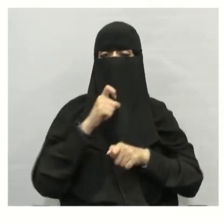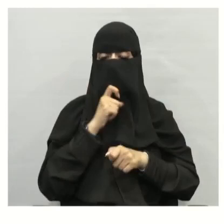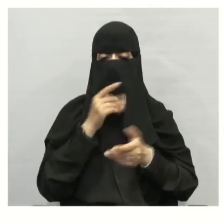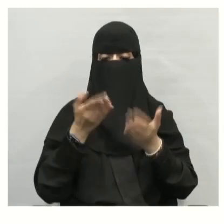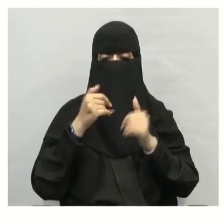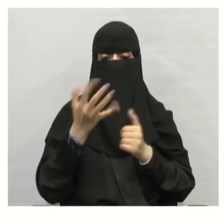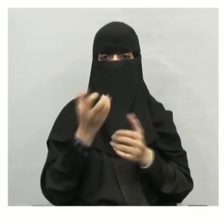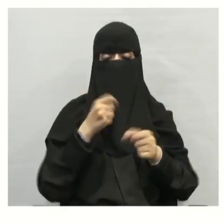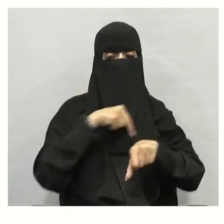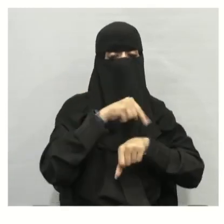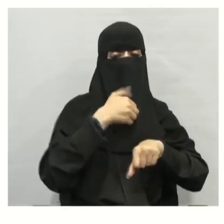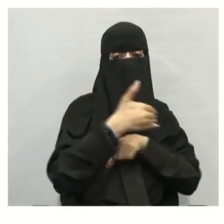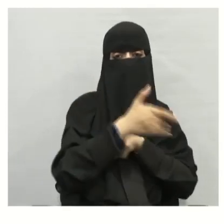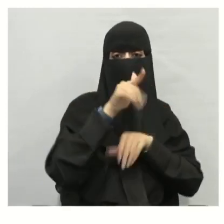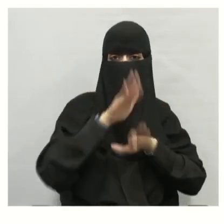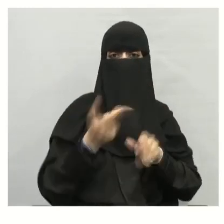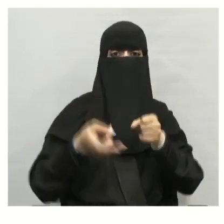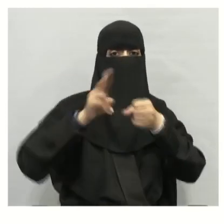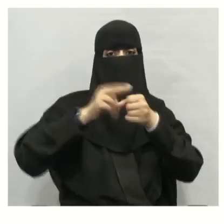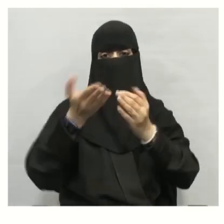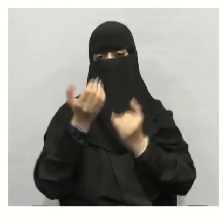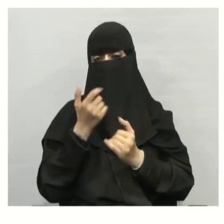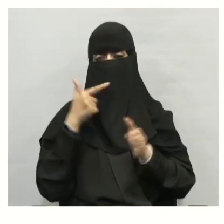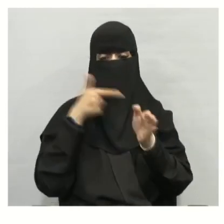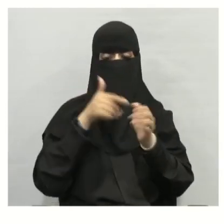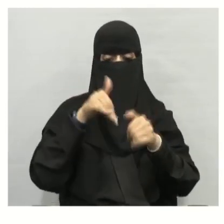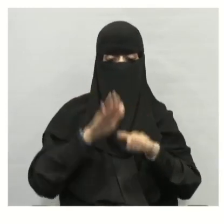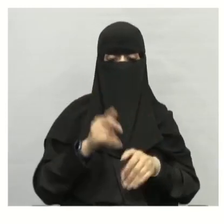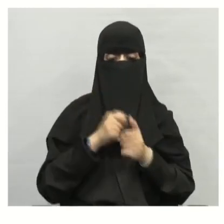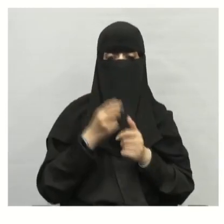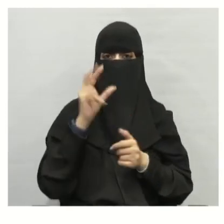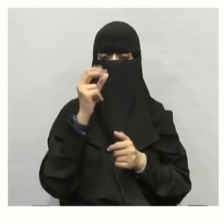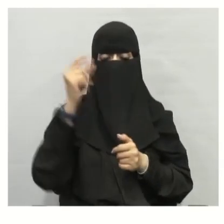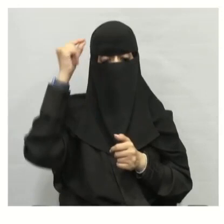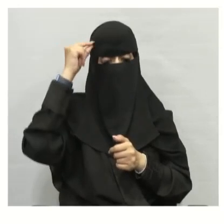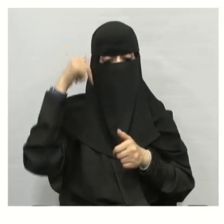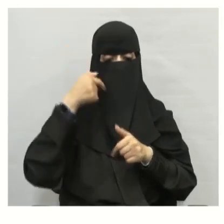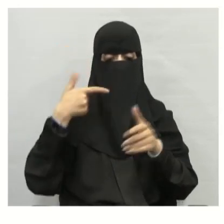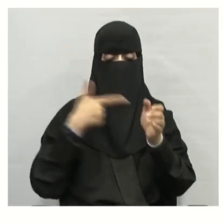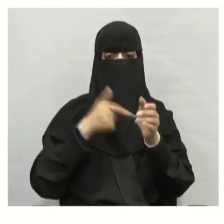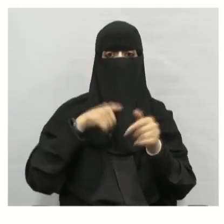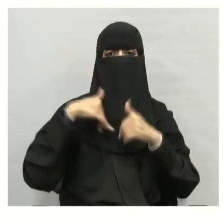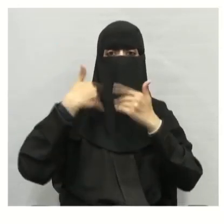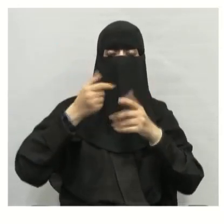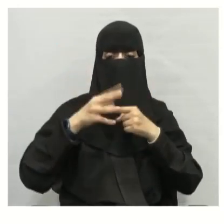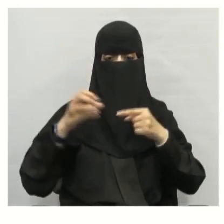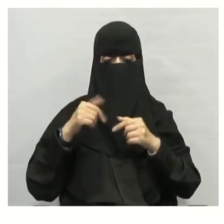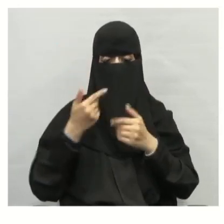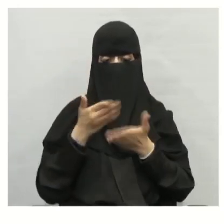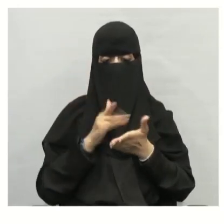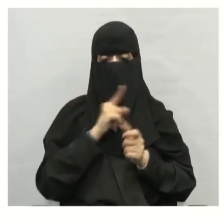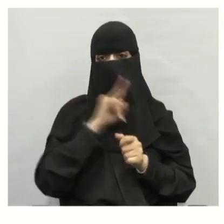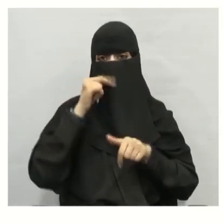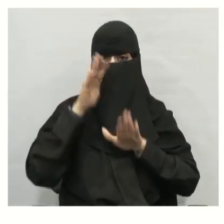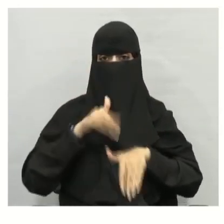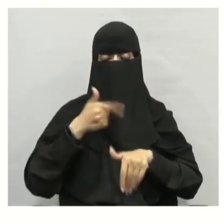جدا تحتاج إلى وقت طويل حتى تعود مرة أخرى وتتكون مرة أخرى الفحم الحجري والنفط سوف ينفذان لكن